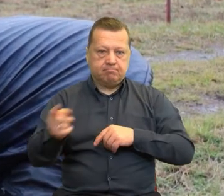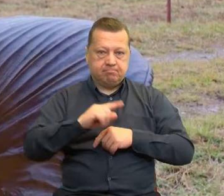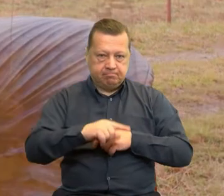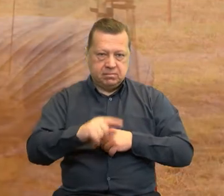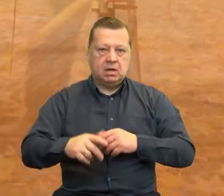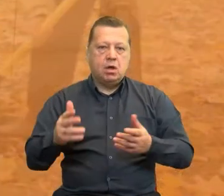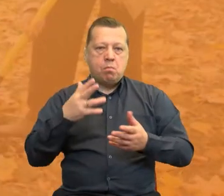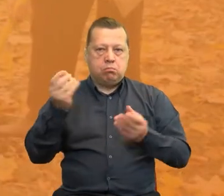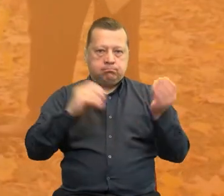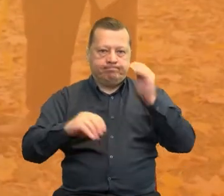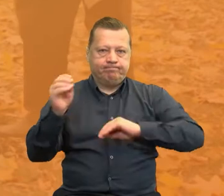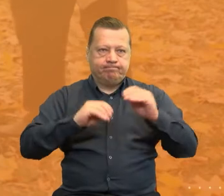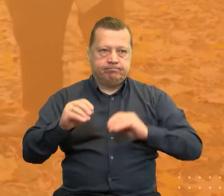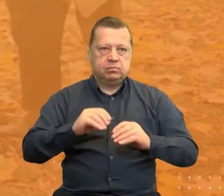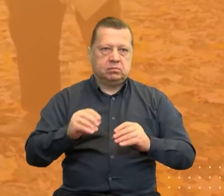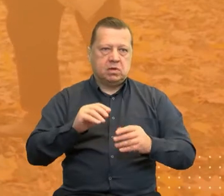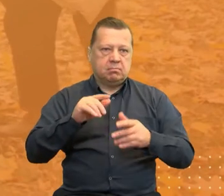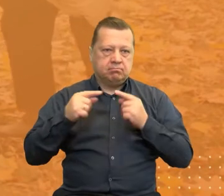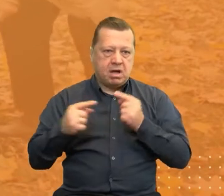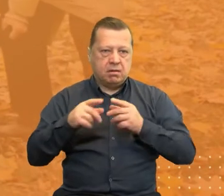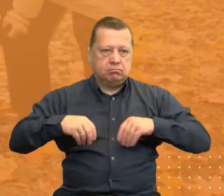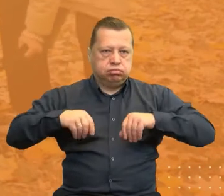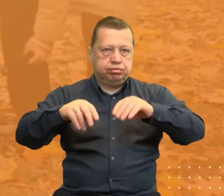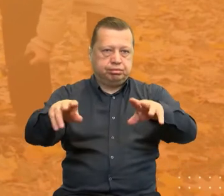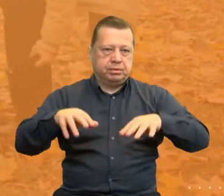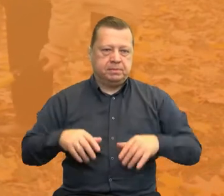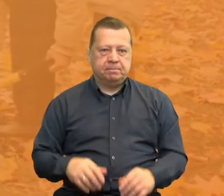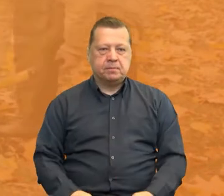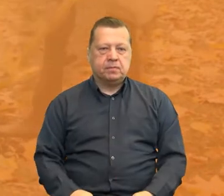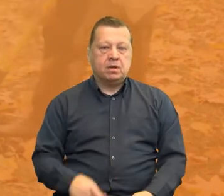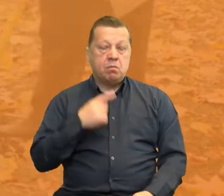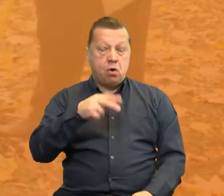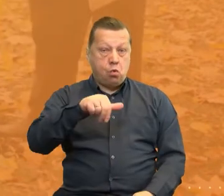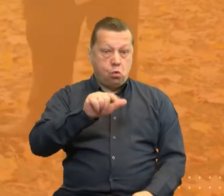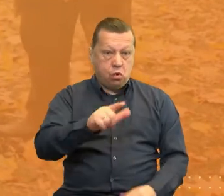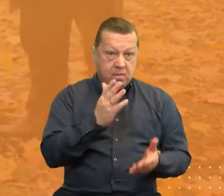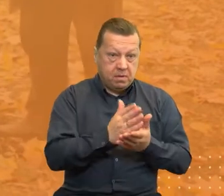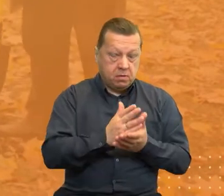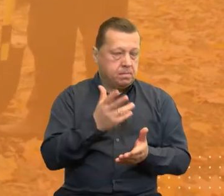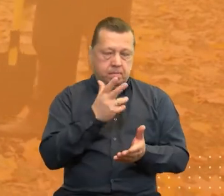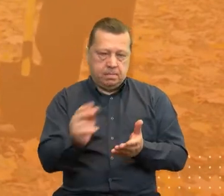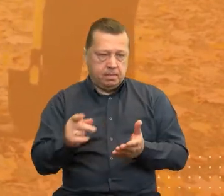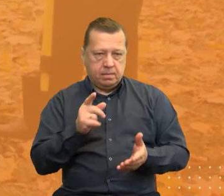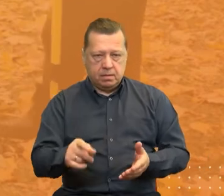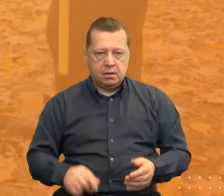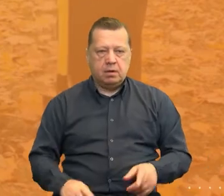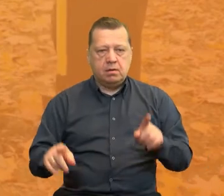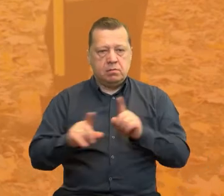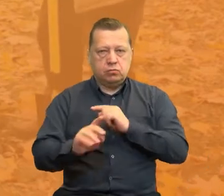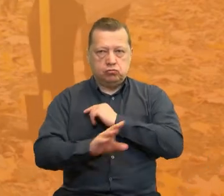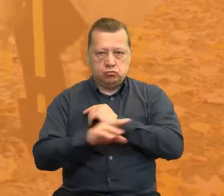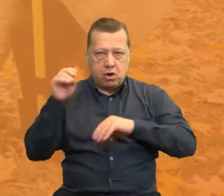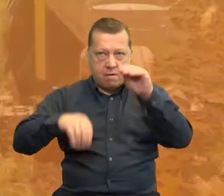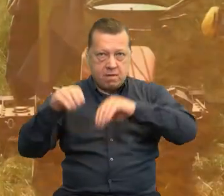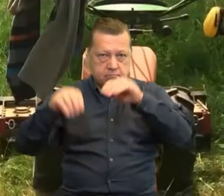zapylaczy. Zajęliśmy się nimi, nie tylko budując ule, ale nasadzając rośliny miododajne, 600 drzew, między innymi dużych